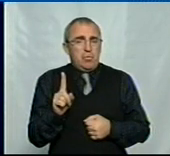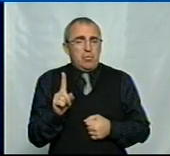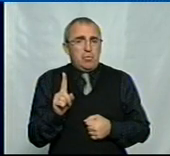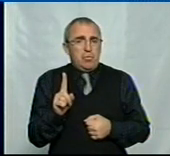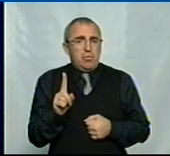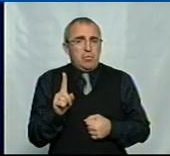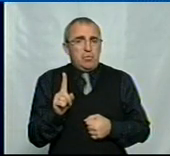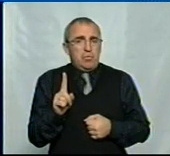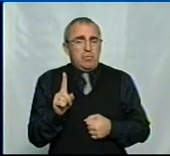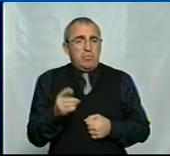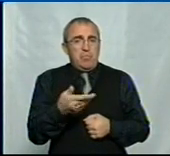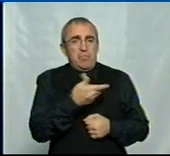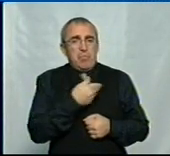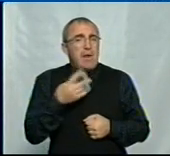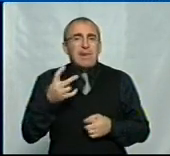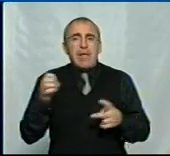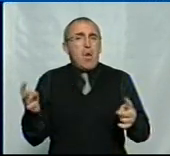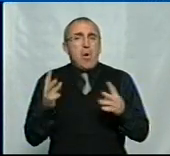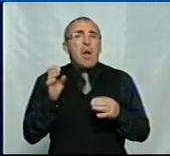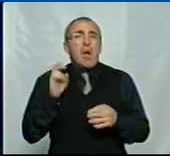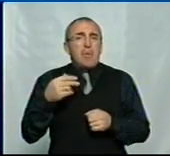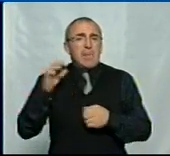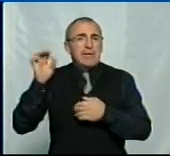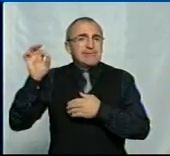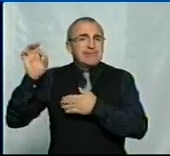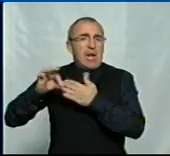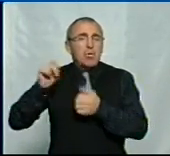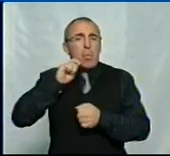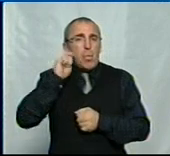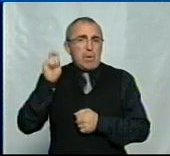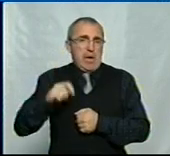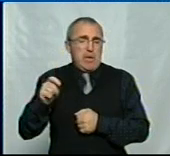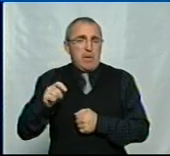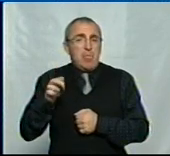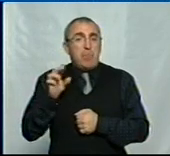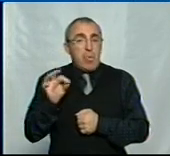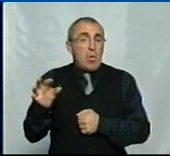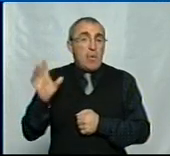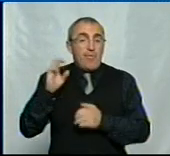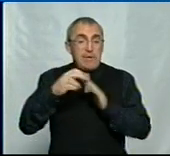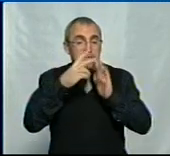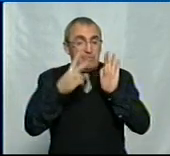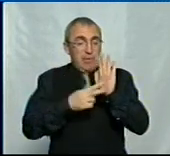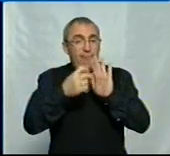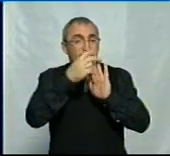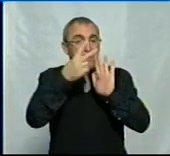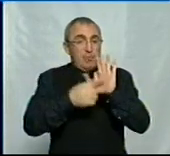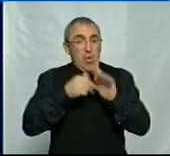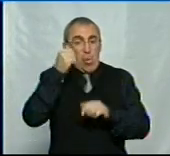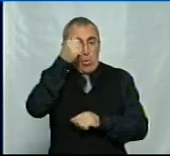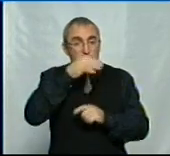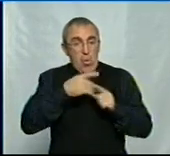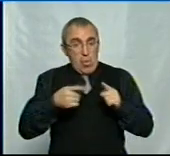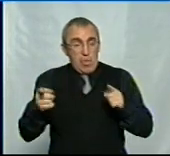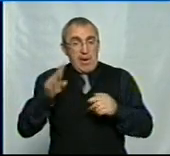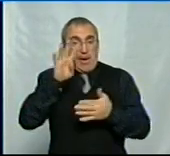Чому ми не горіли так, як горіла Західна Україна? Бо в 2017-2018 роках за